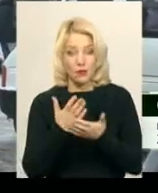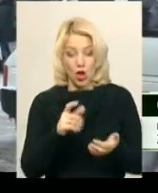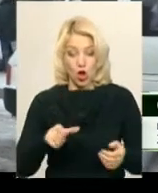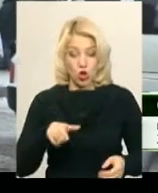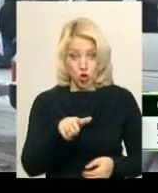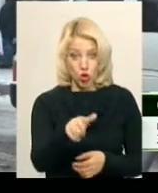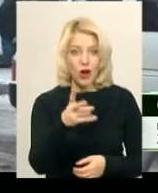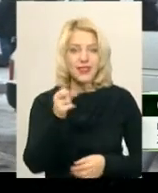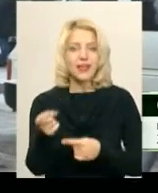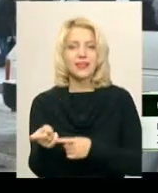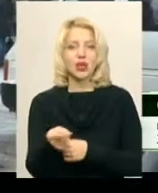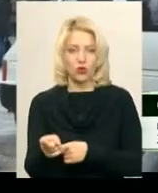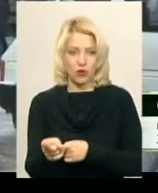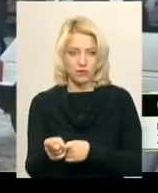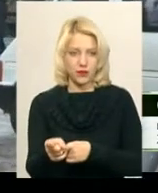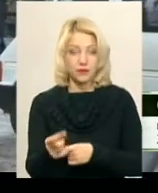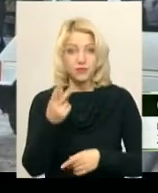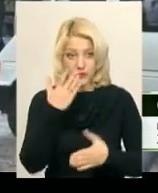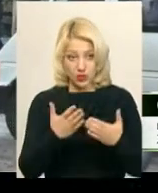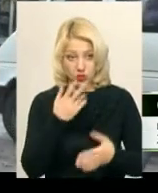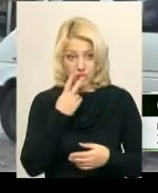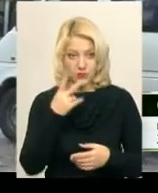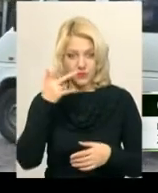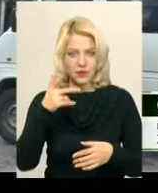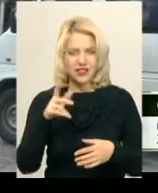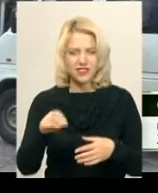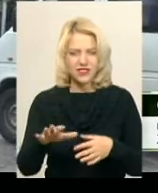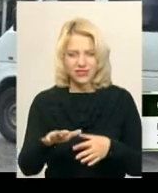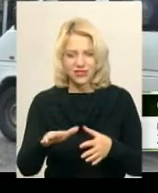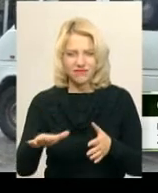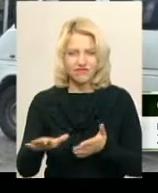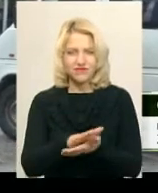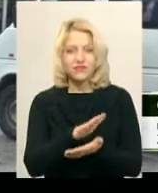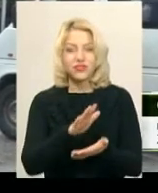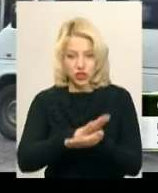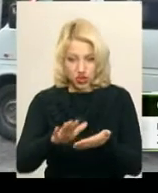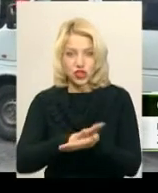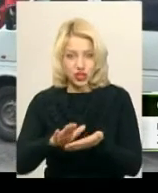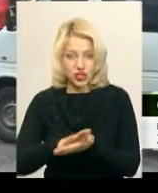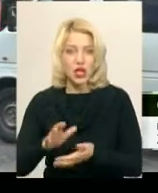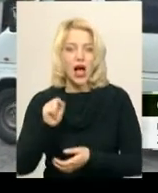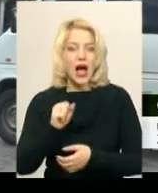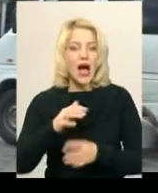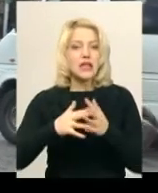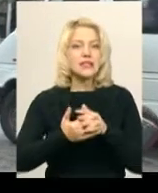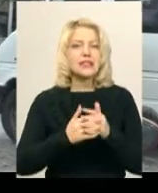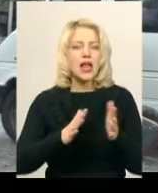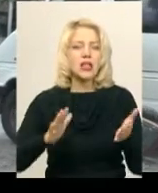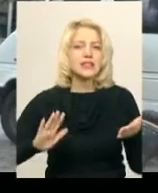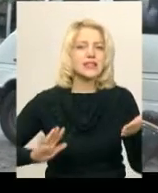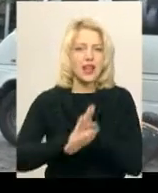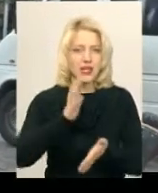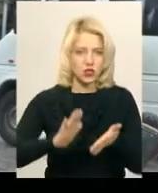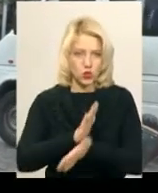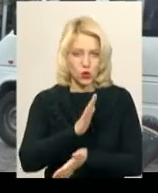рухаюся на Тернопіль, то дорога розбита. А в селах, то слизька дорога. І не посипається.